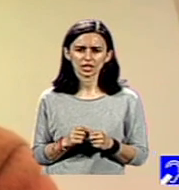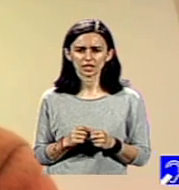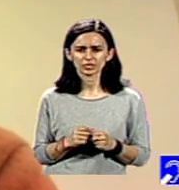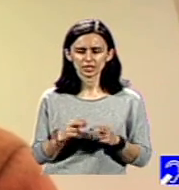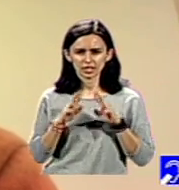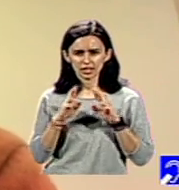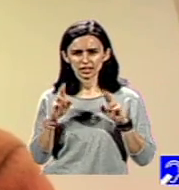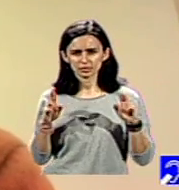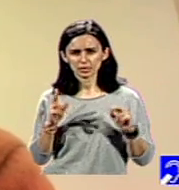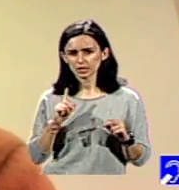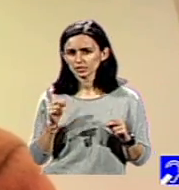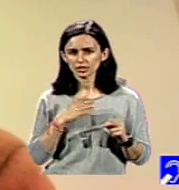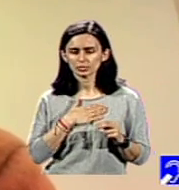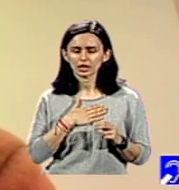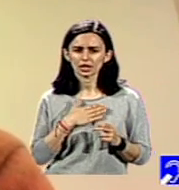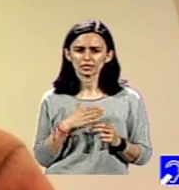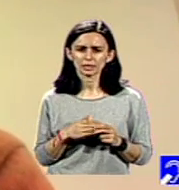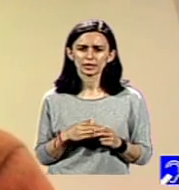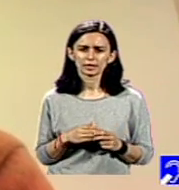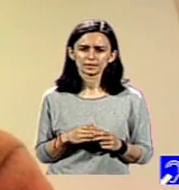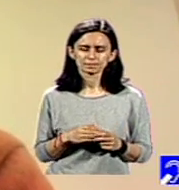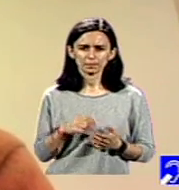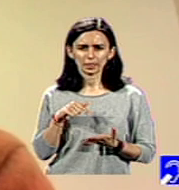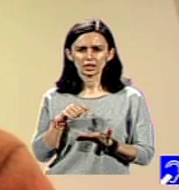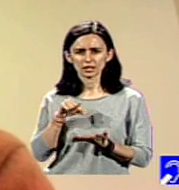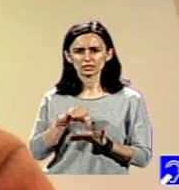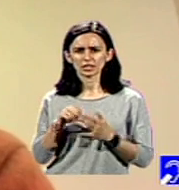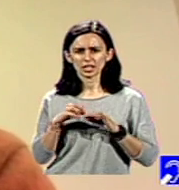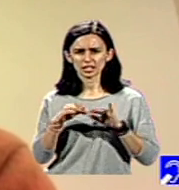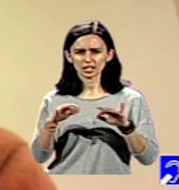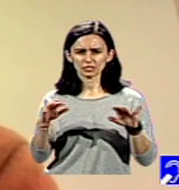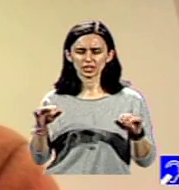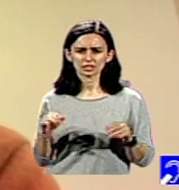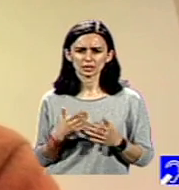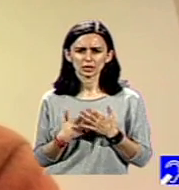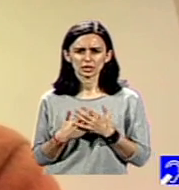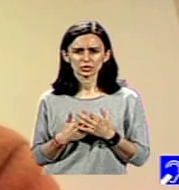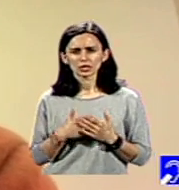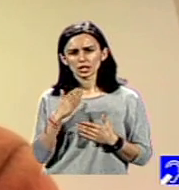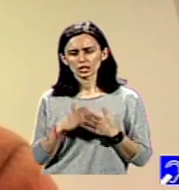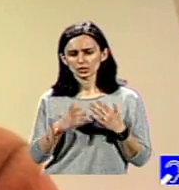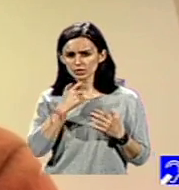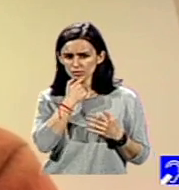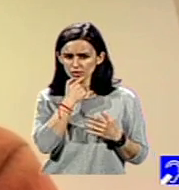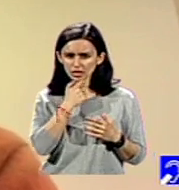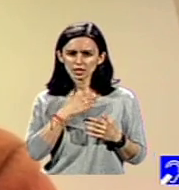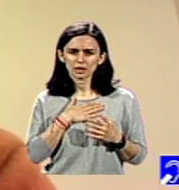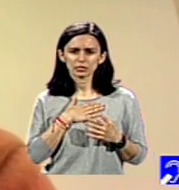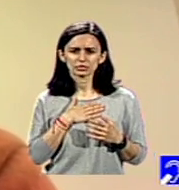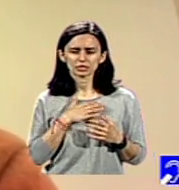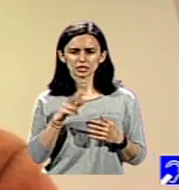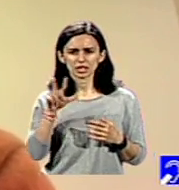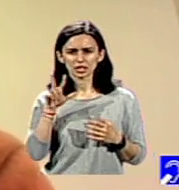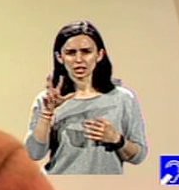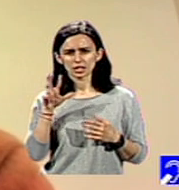să nu mai avem focare, pentru că pe parcursul anului, ultimului an, am avut la trei dintre